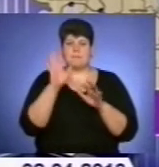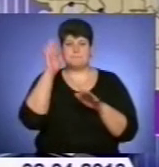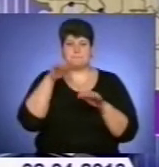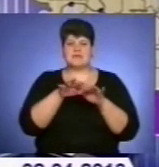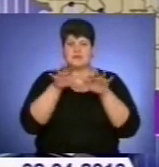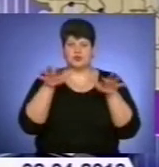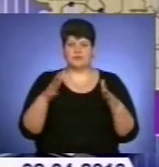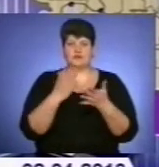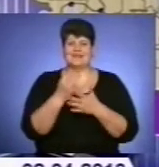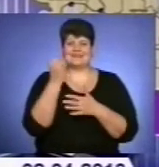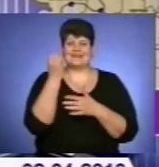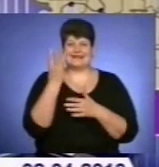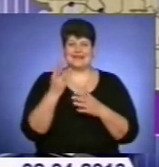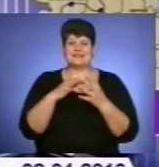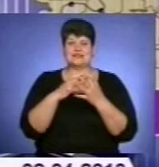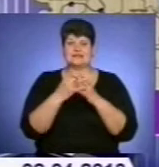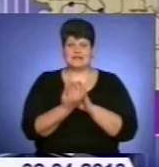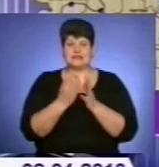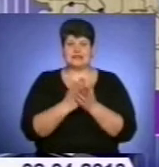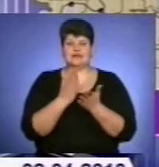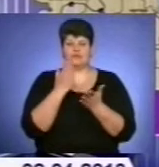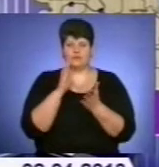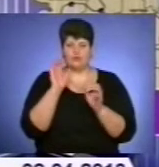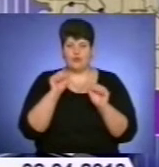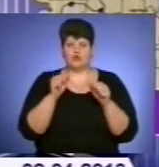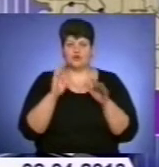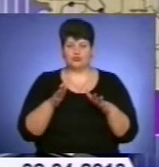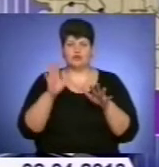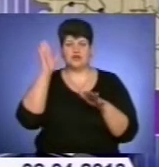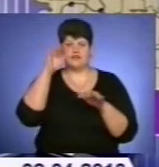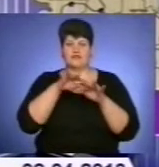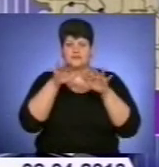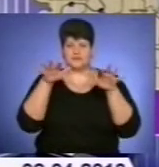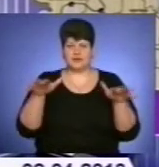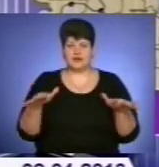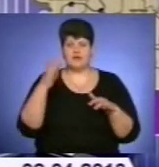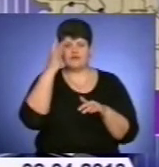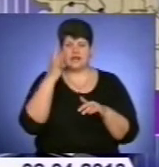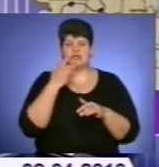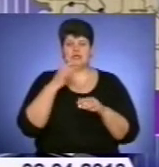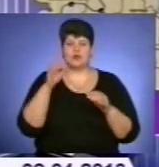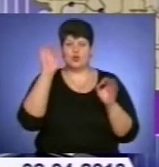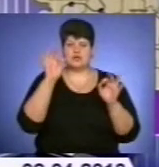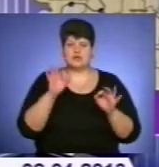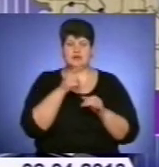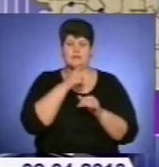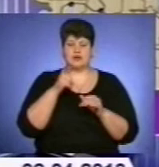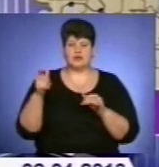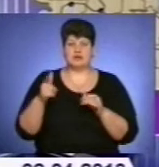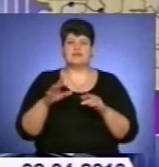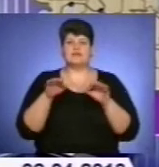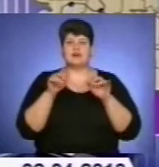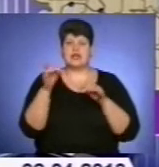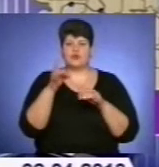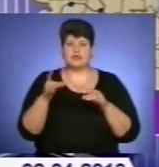пунктів, які зазнають підтоплень період весняного водопіля, чизливових дощів літньо-осіннього періоду. В районі сприймовані заходи